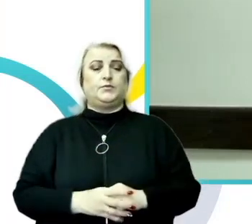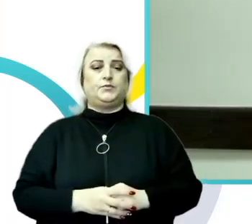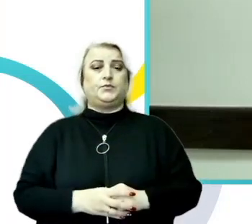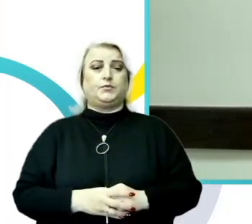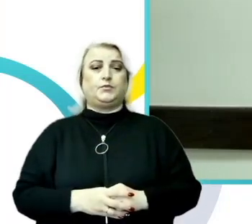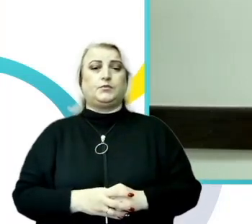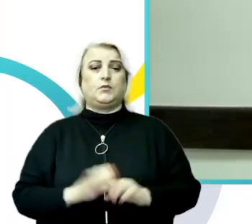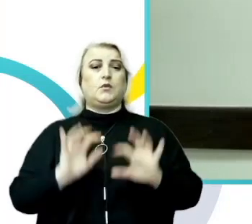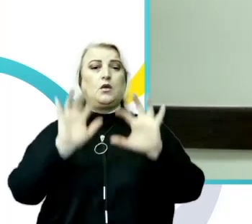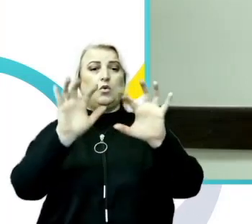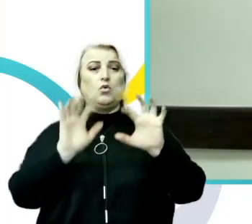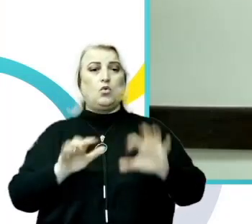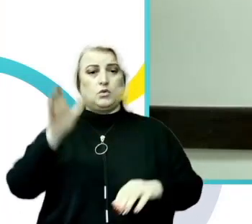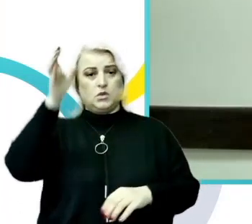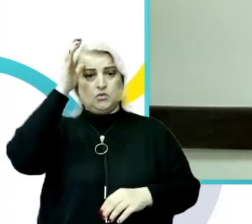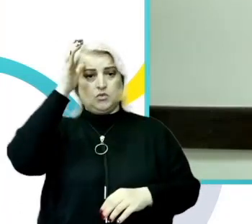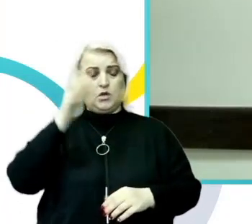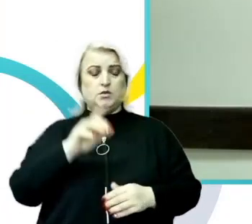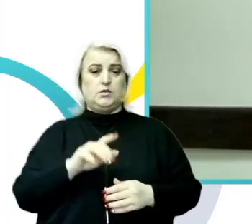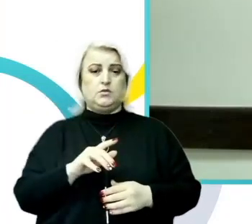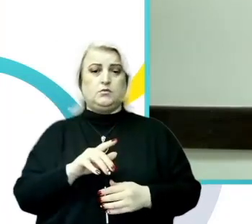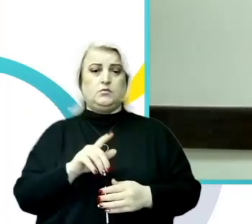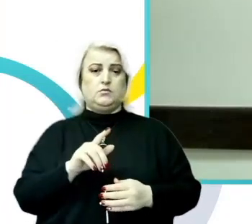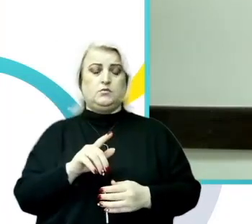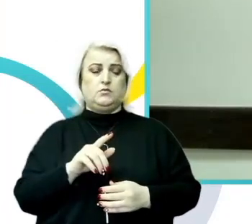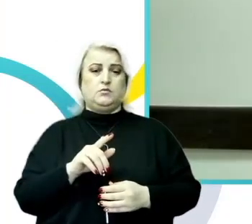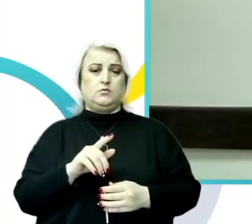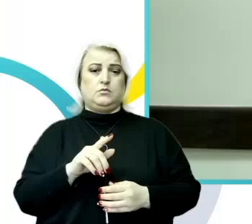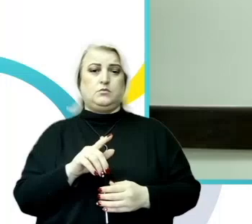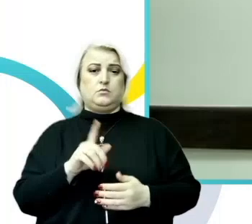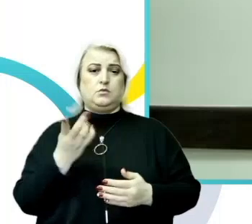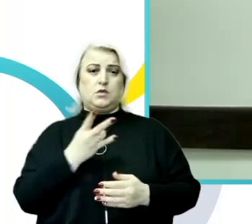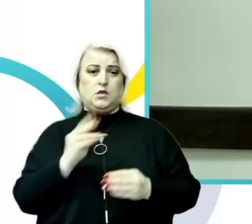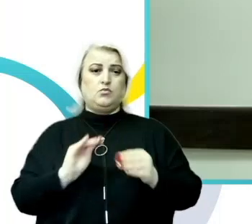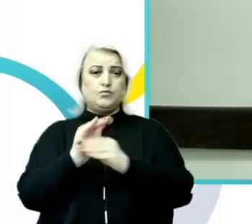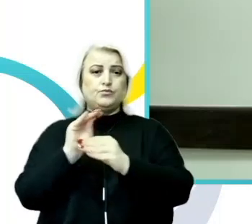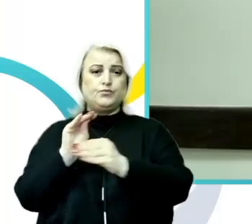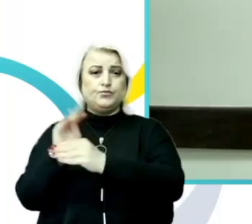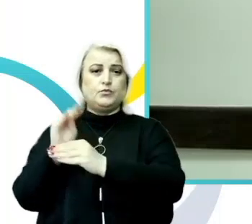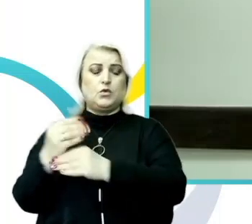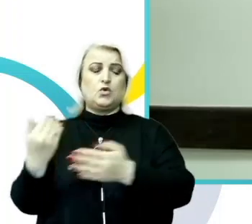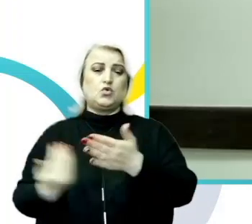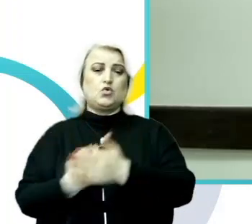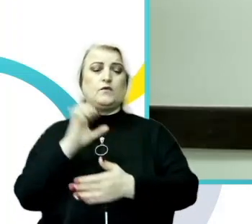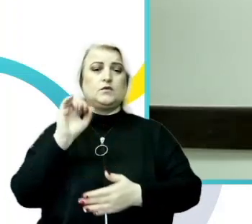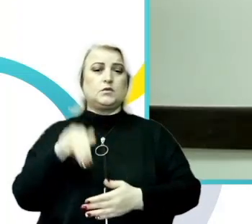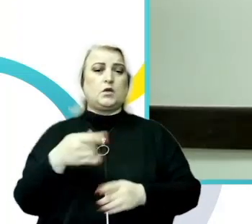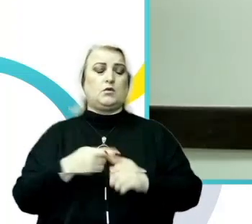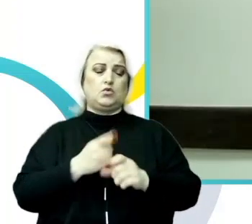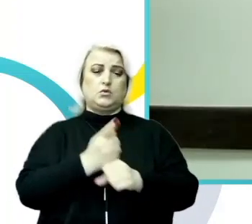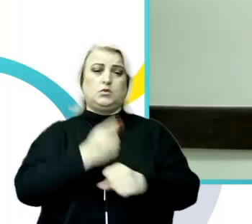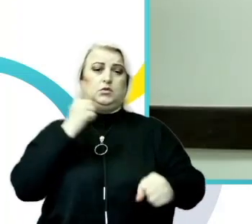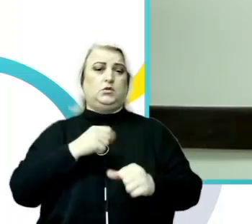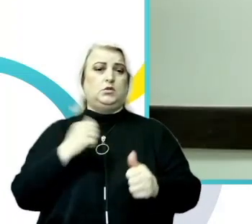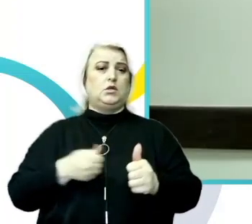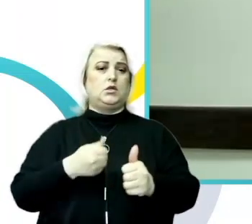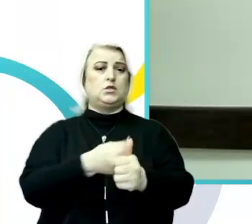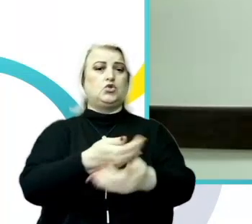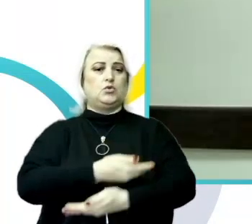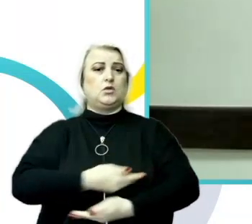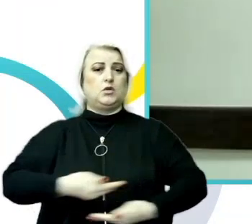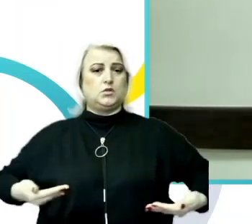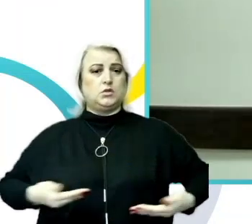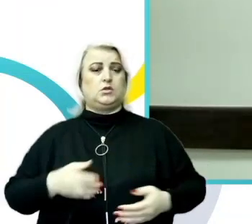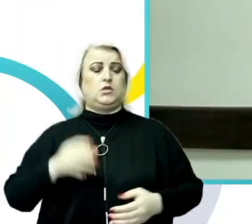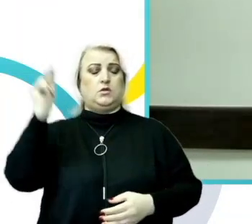Codul Educației trebuie, sau Codul Educației trebuie completat cu un nou capitol care interzice hărțuirea sexuală în sistemul educațional și